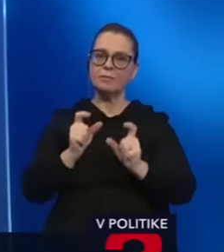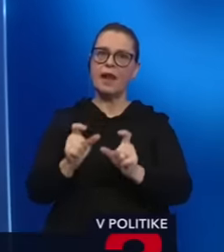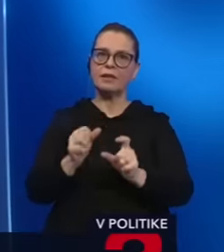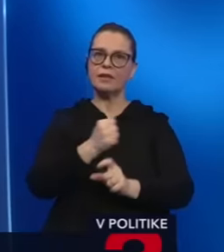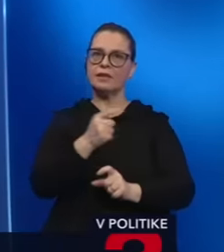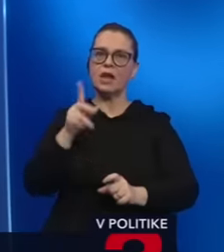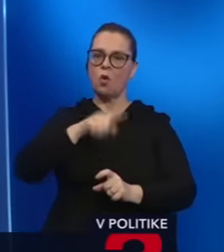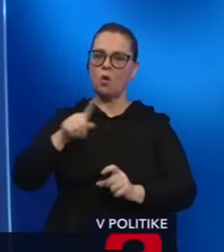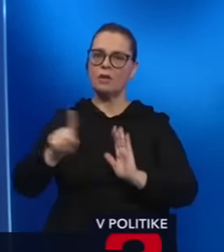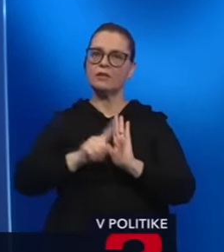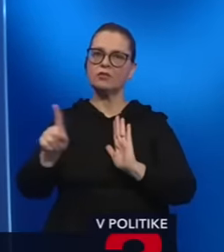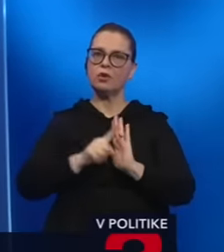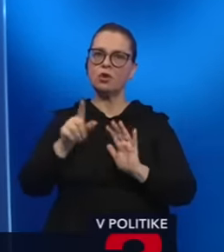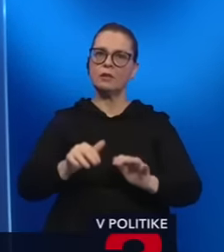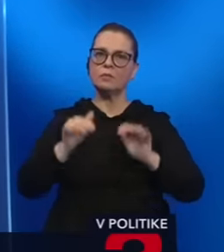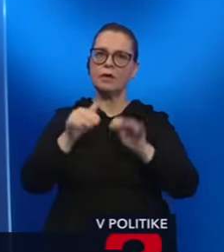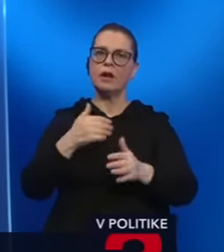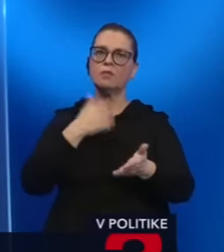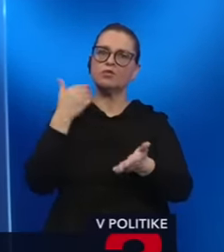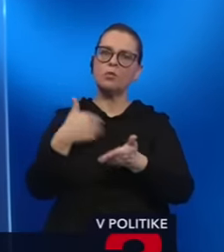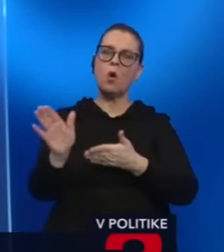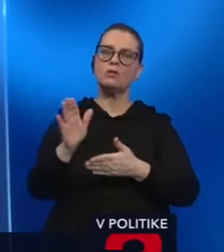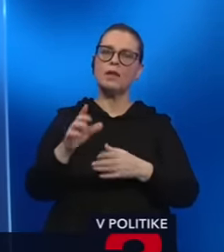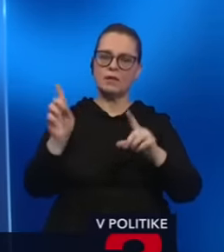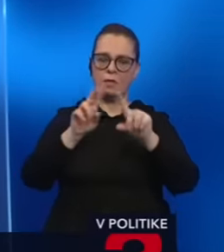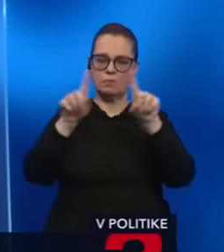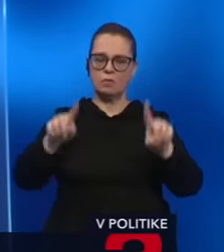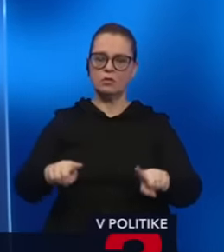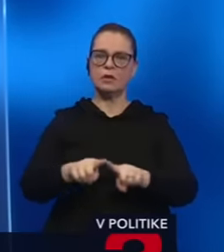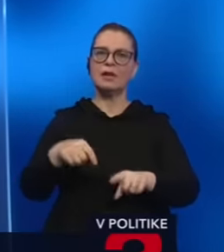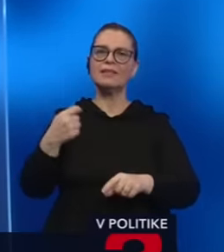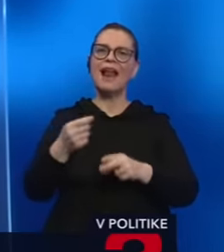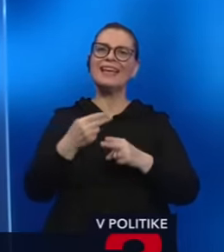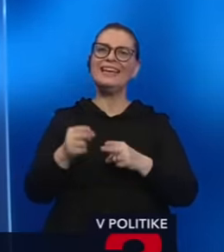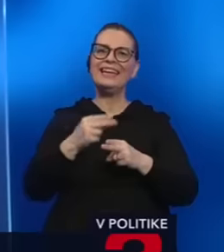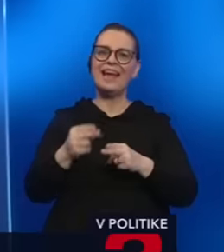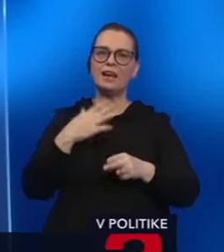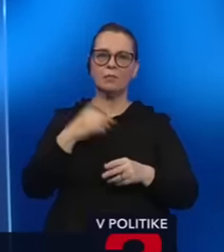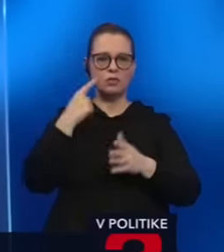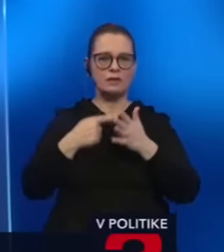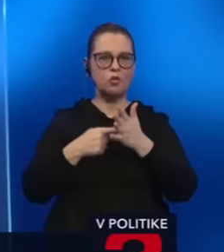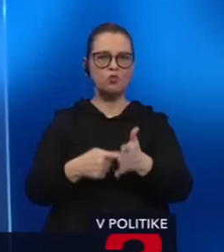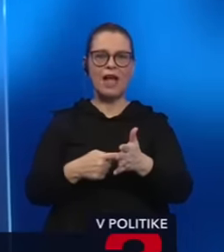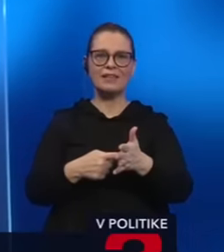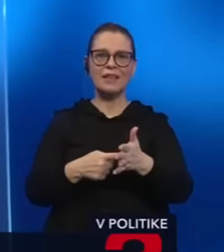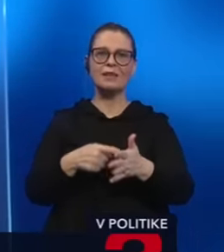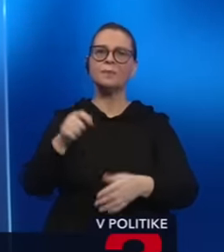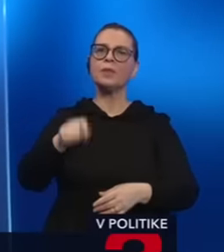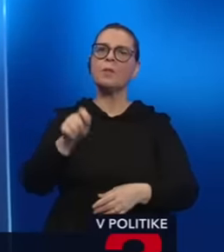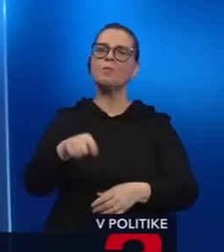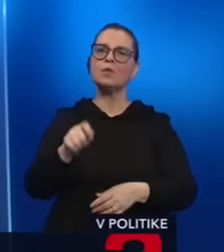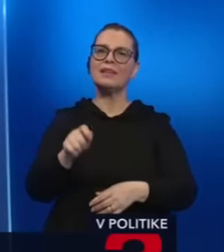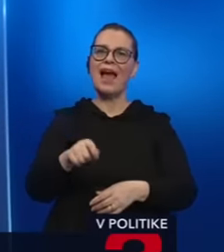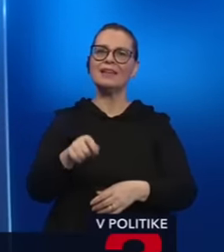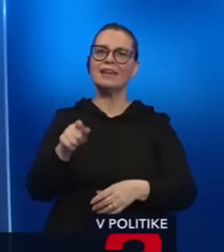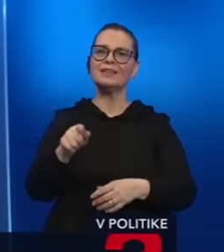chodiť do parlamentu, lebo som odmietol ukazovať modrý papier, ktorý nariadil hygienik, len preto, že som chcel ukázať na to, že poslanec nemá